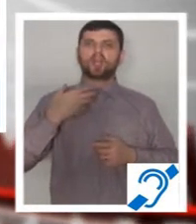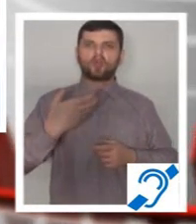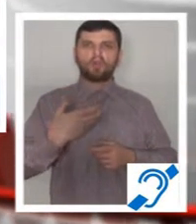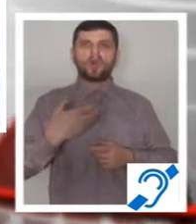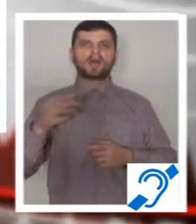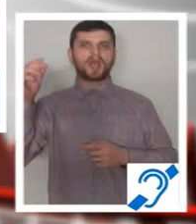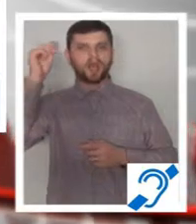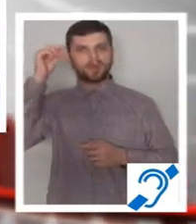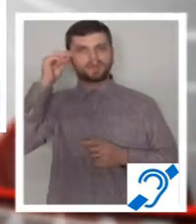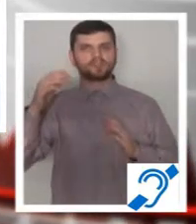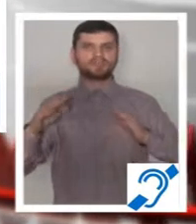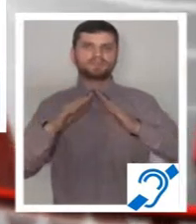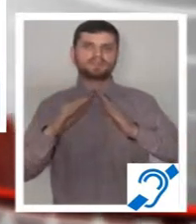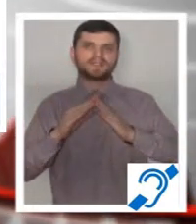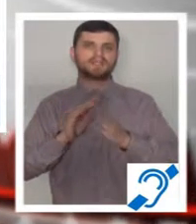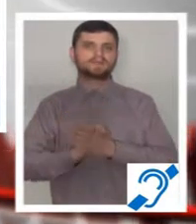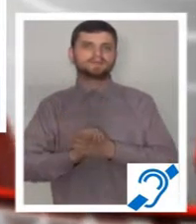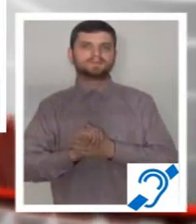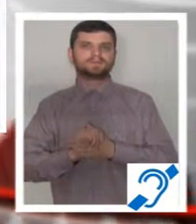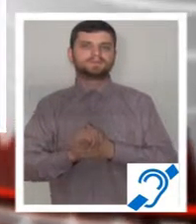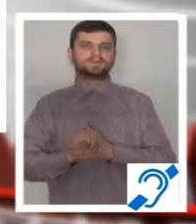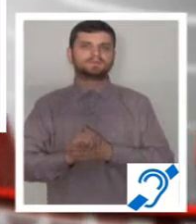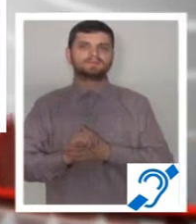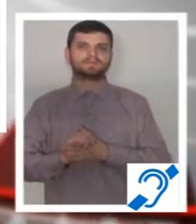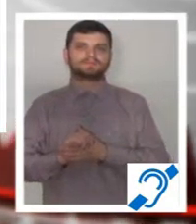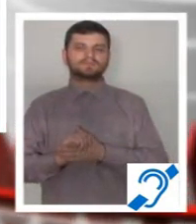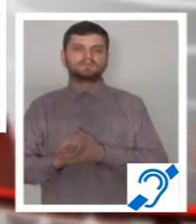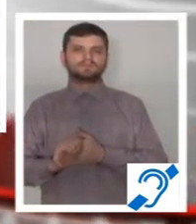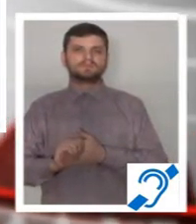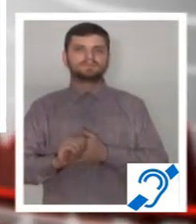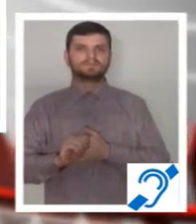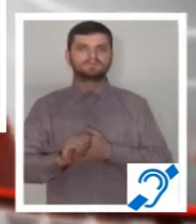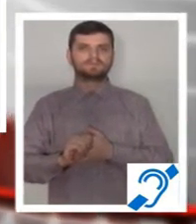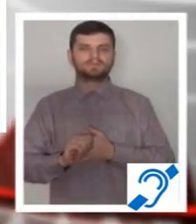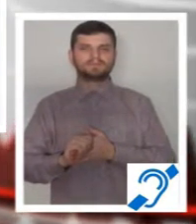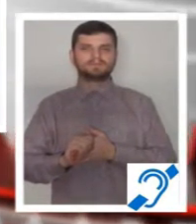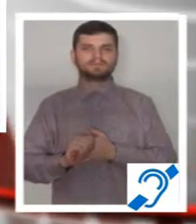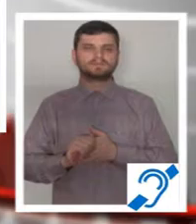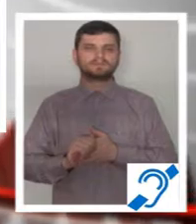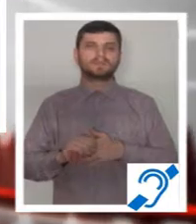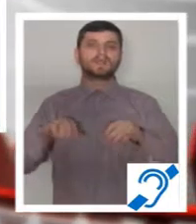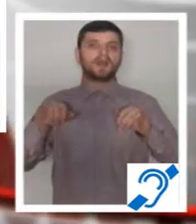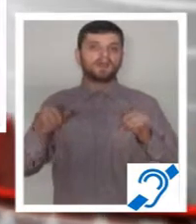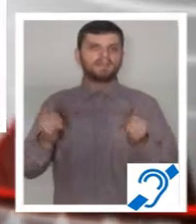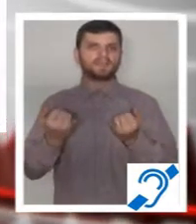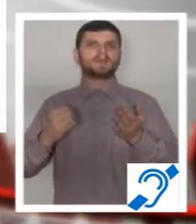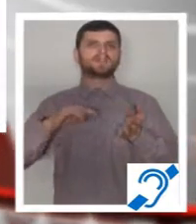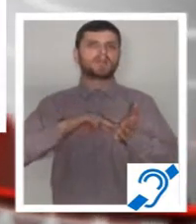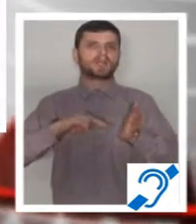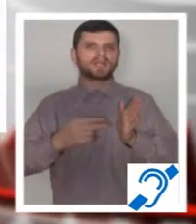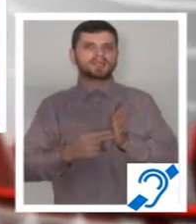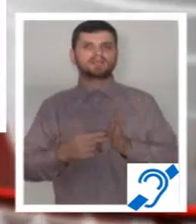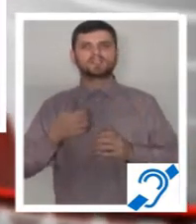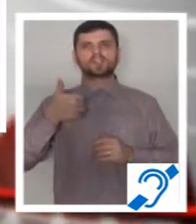baza unui concept unitar în fiecare dintre cele șase comune de pe Valea Superioară a Argeșului. Evenimentele au fost organizate pe